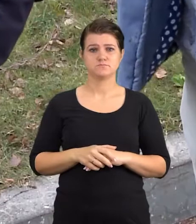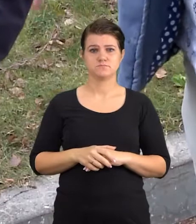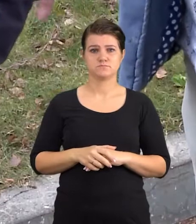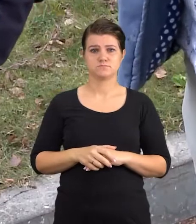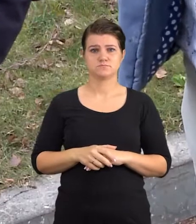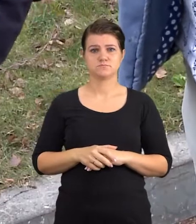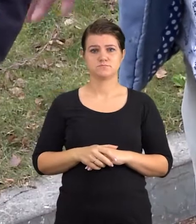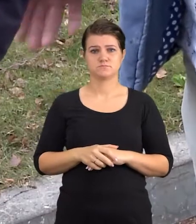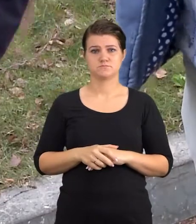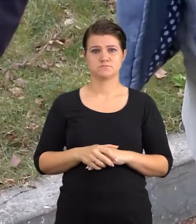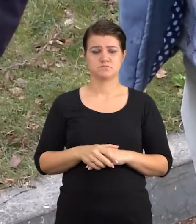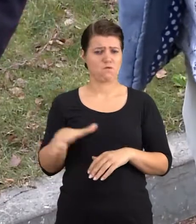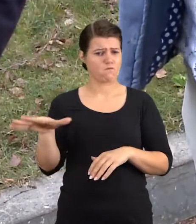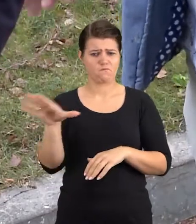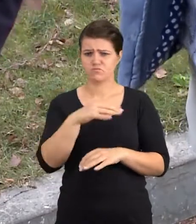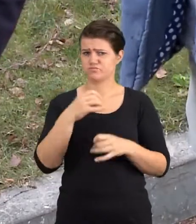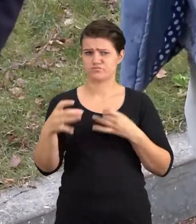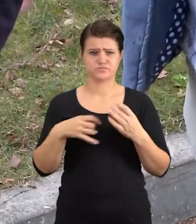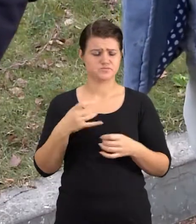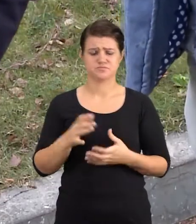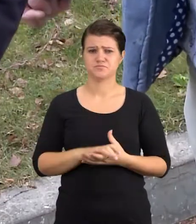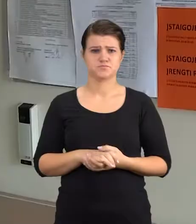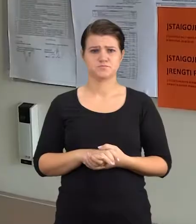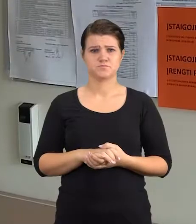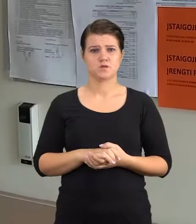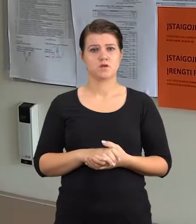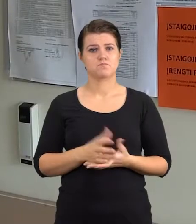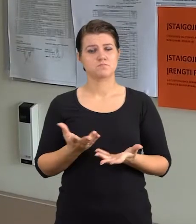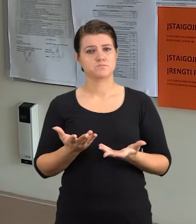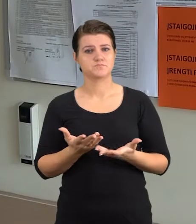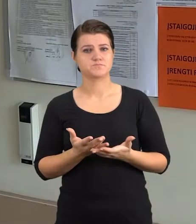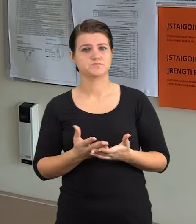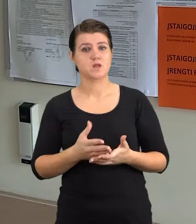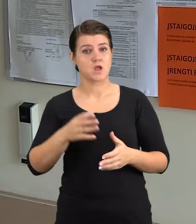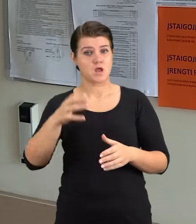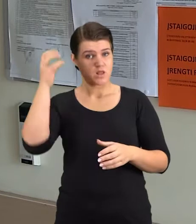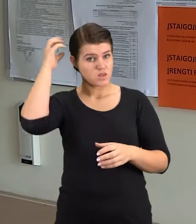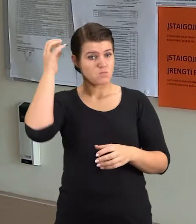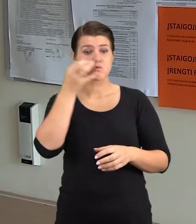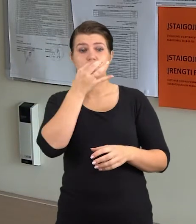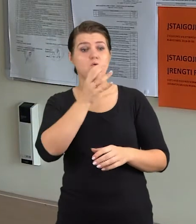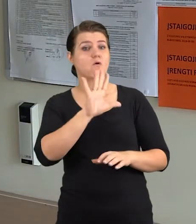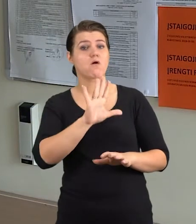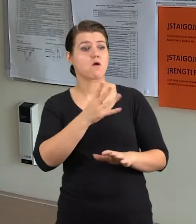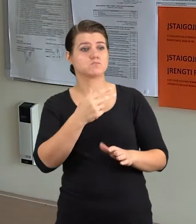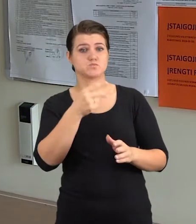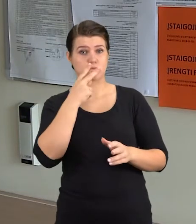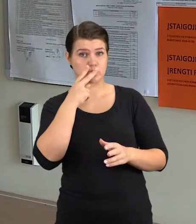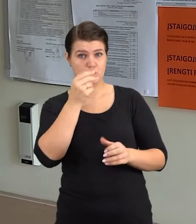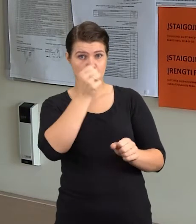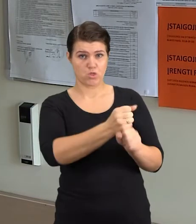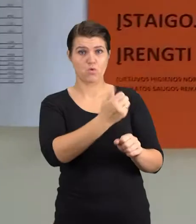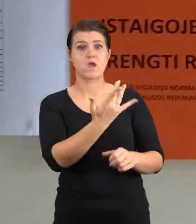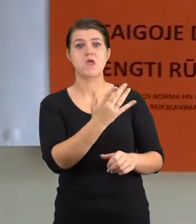Tokio lyga visiems. Ne ar vienį lyga. Departamentas sako, kad raudimas rūkyti gydimo įstaigos segalioja 20